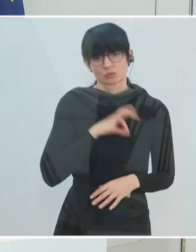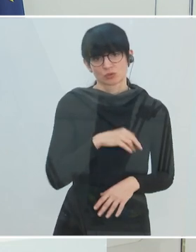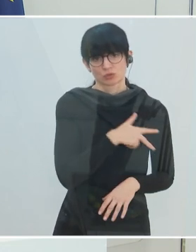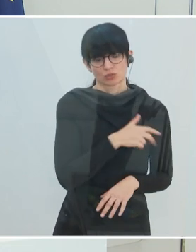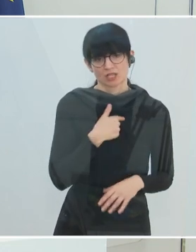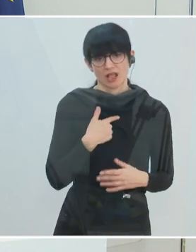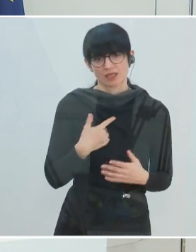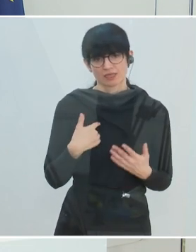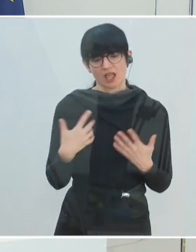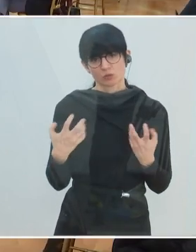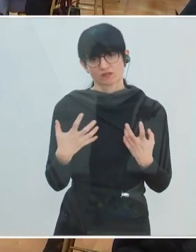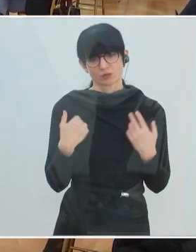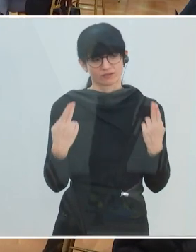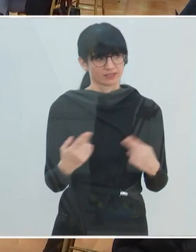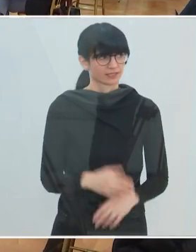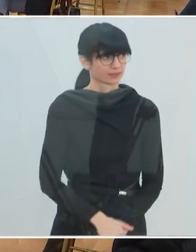Auswirkungen kümmern.